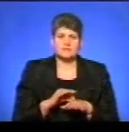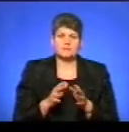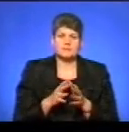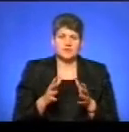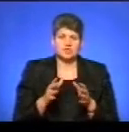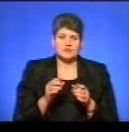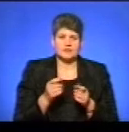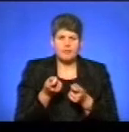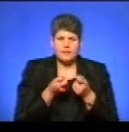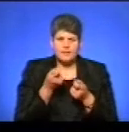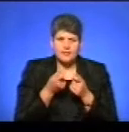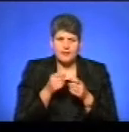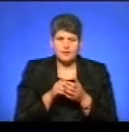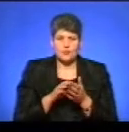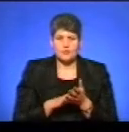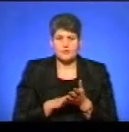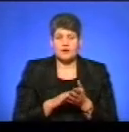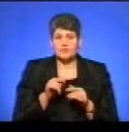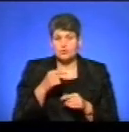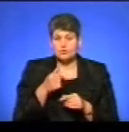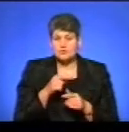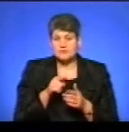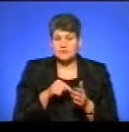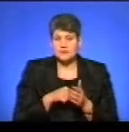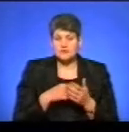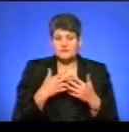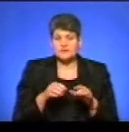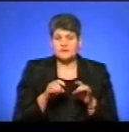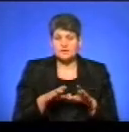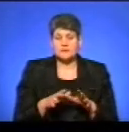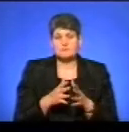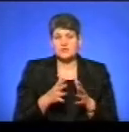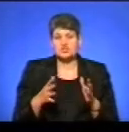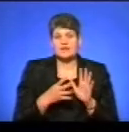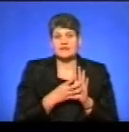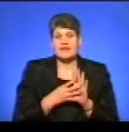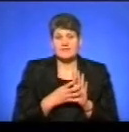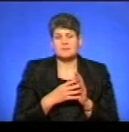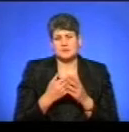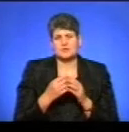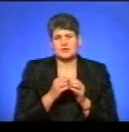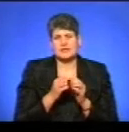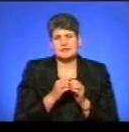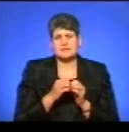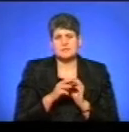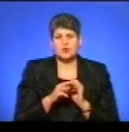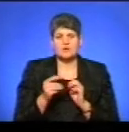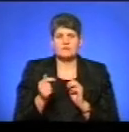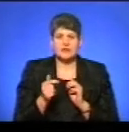детальний облік. А в цьому році питання, як ви сказали, вже вирішено, більше 9, майже 10 мільйонів гривень